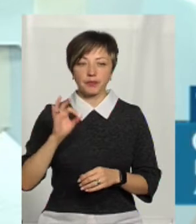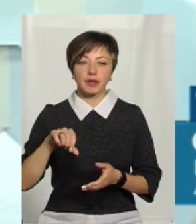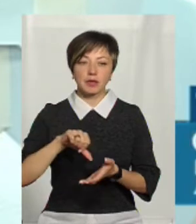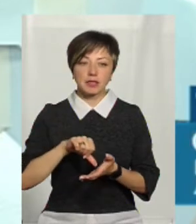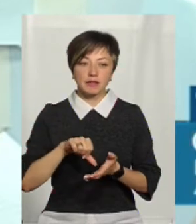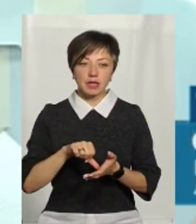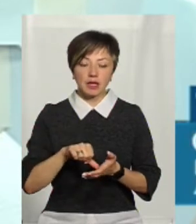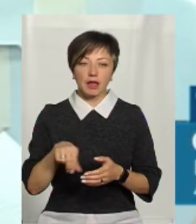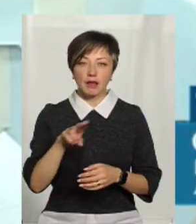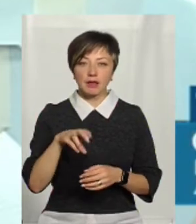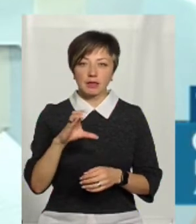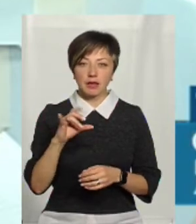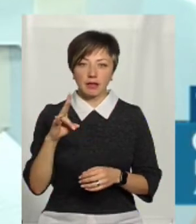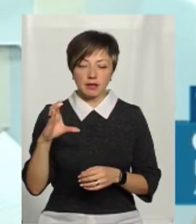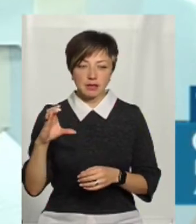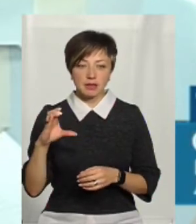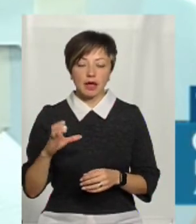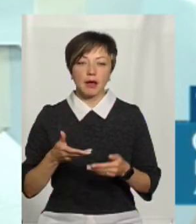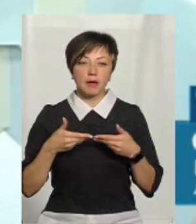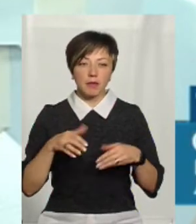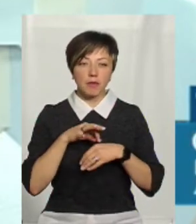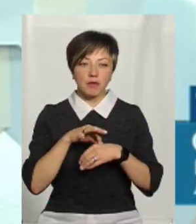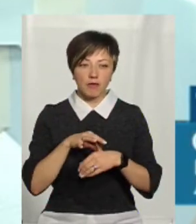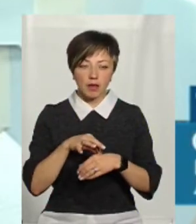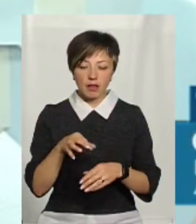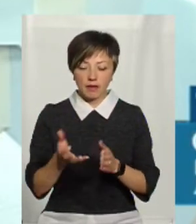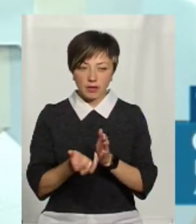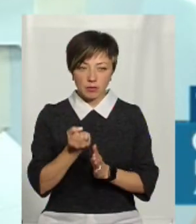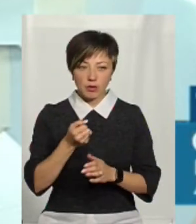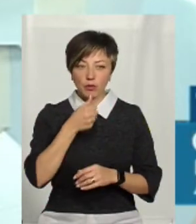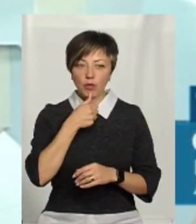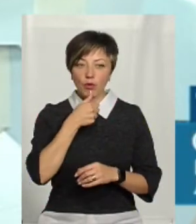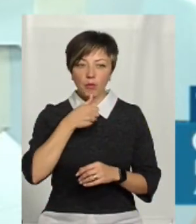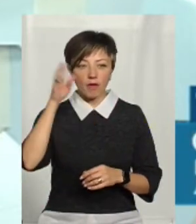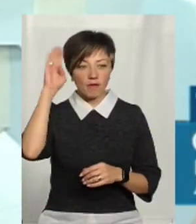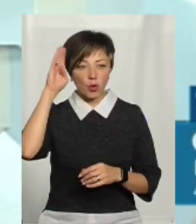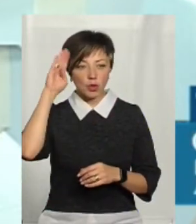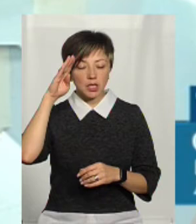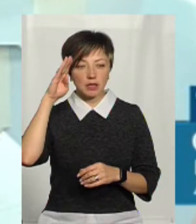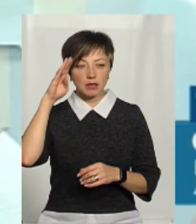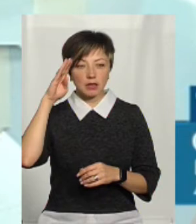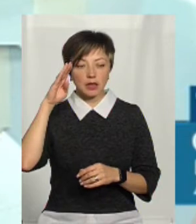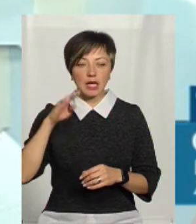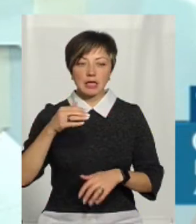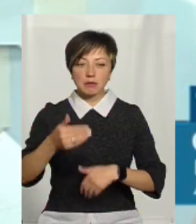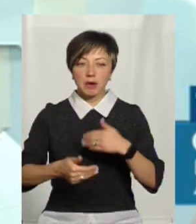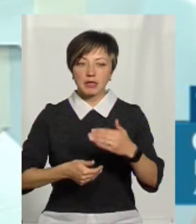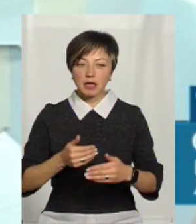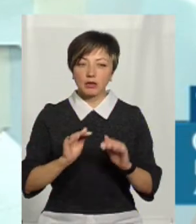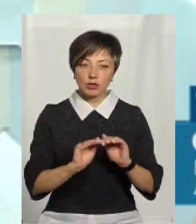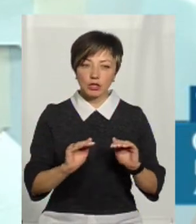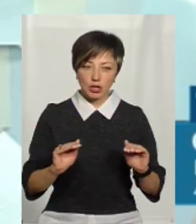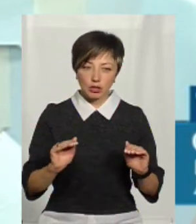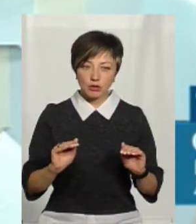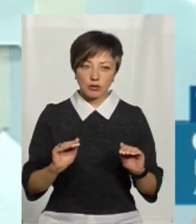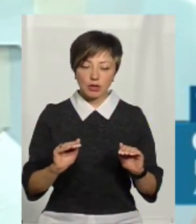представники ДСНС. Ми провели відбір проб води з басейну дитячого